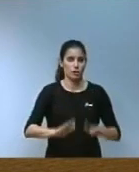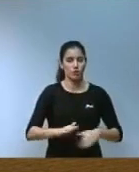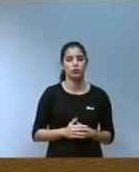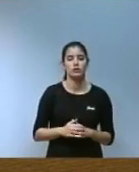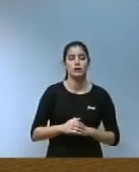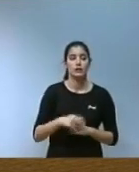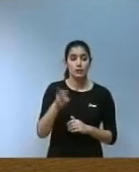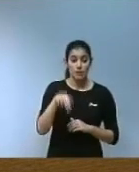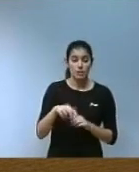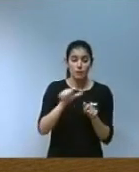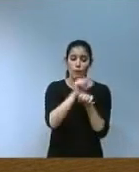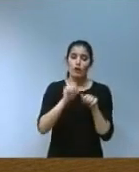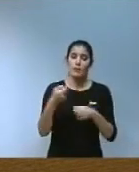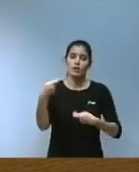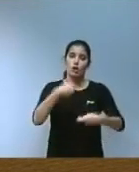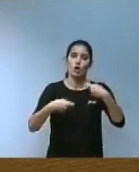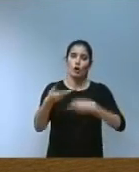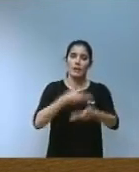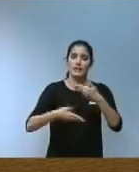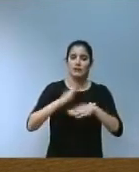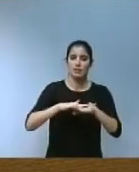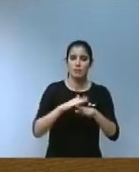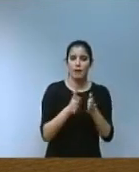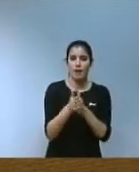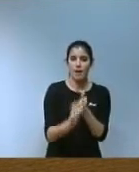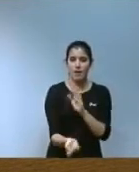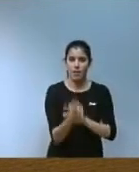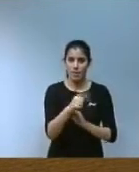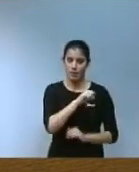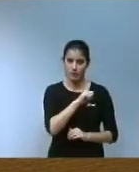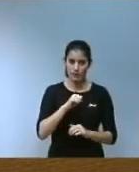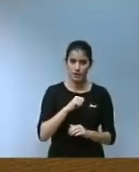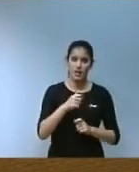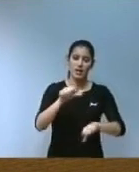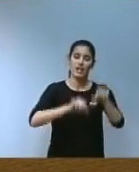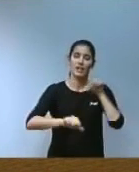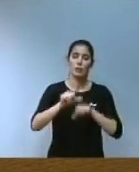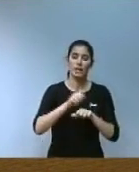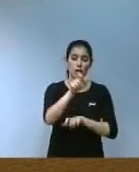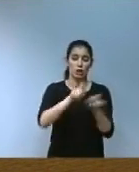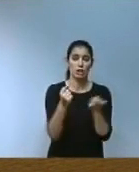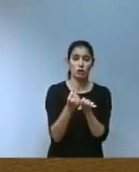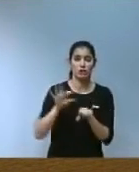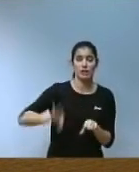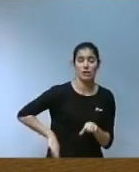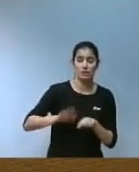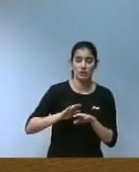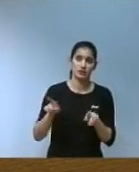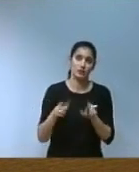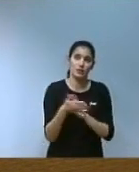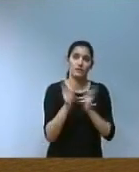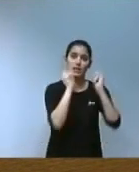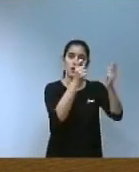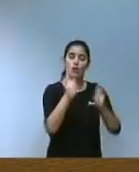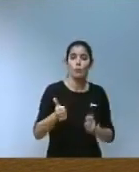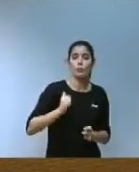cooperatives per a l'emprenedoria i la recuperació per part dels treballadors i treballadores com una oportunitat per a les empreses en situació